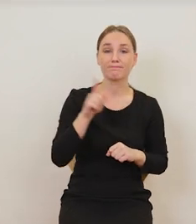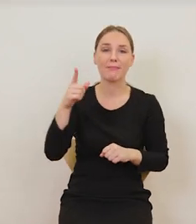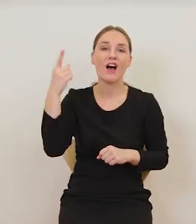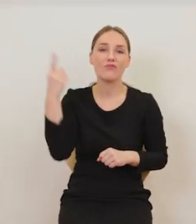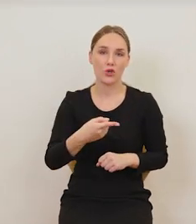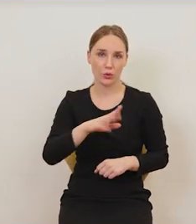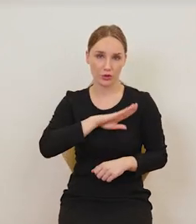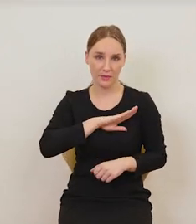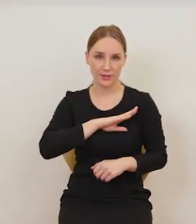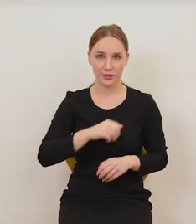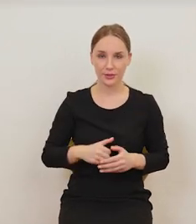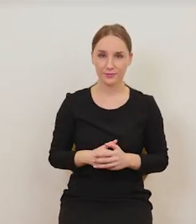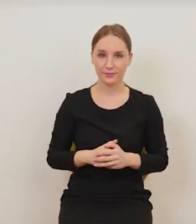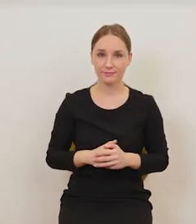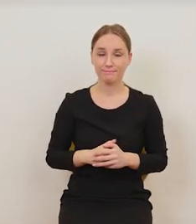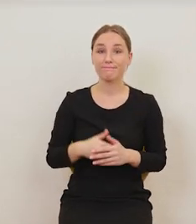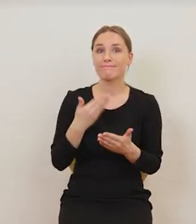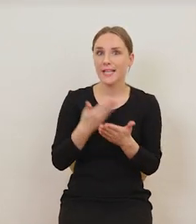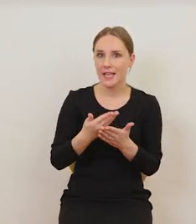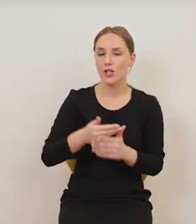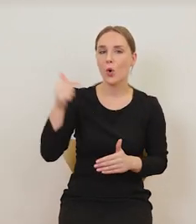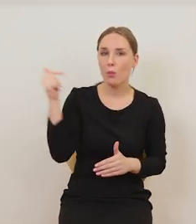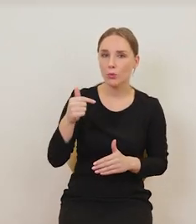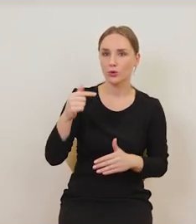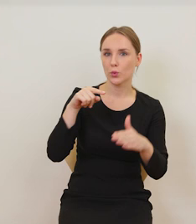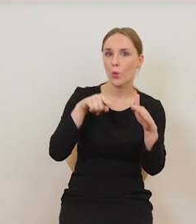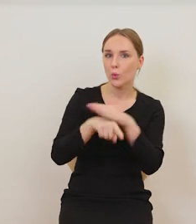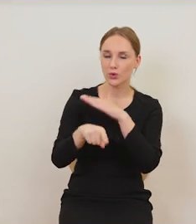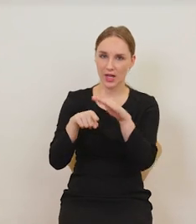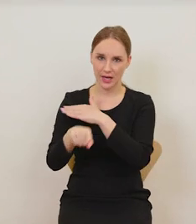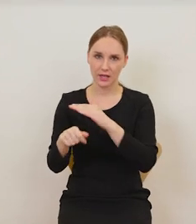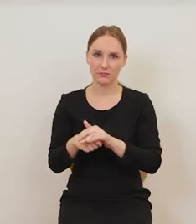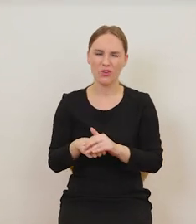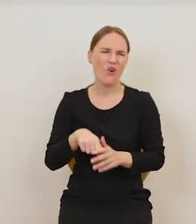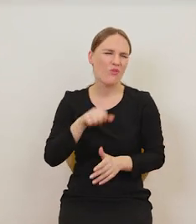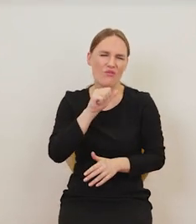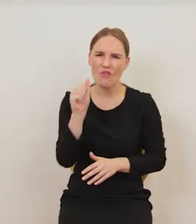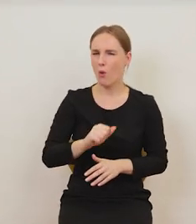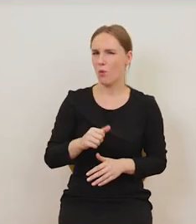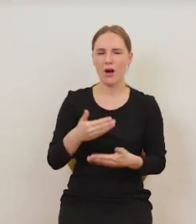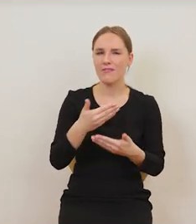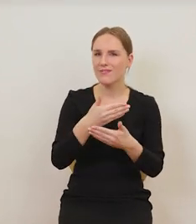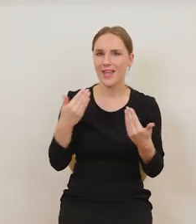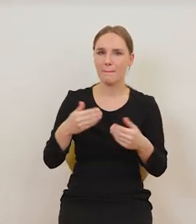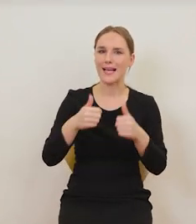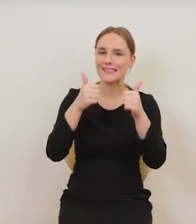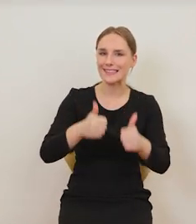wyrok śmierci. Musiał uciekać, nigdy nie miał swojej dużej stałej pracowni.